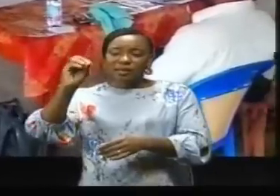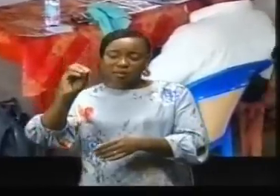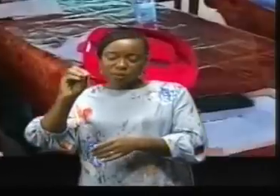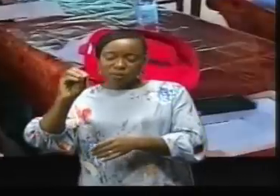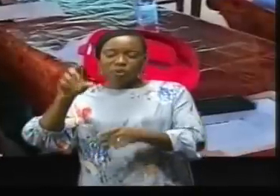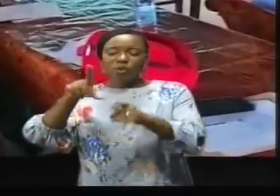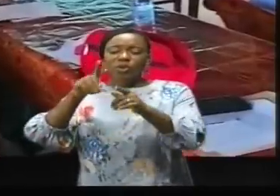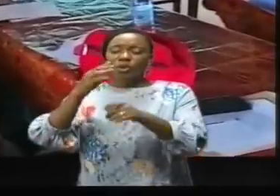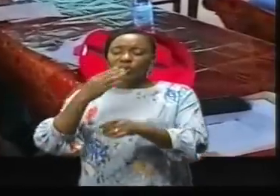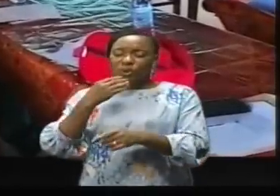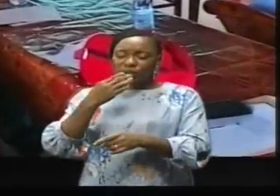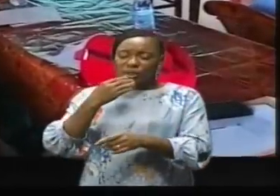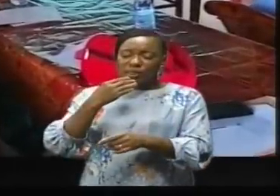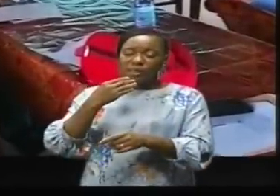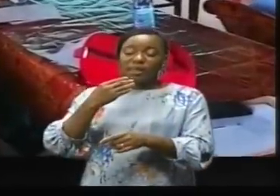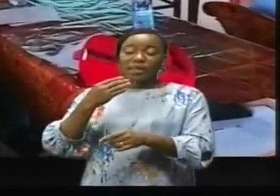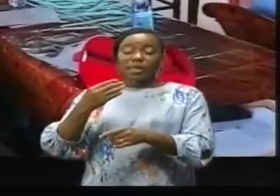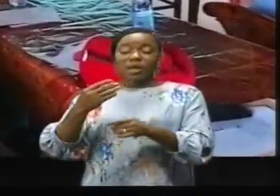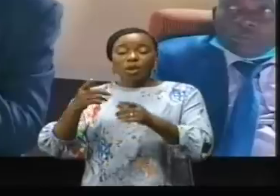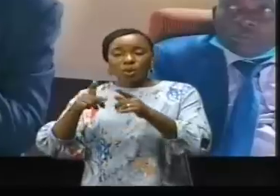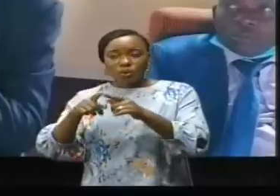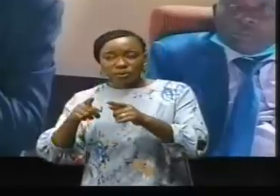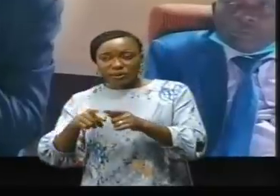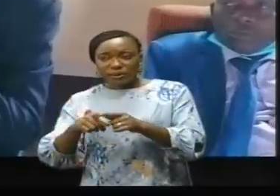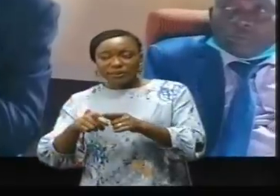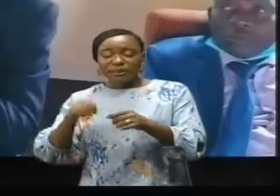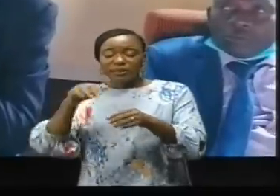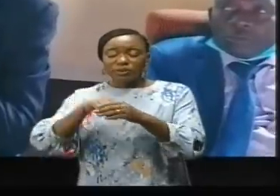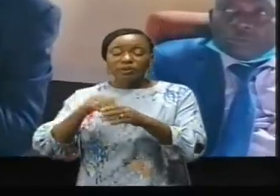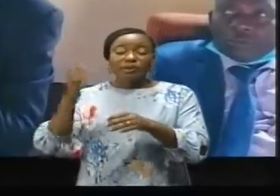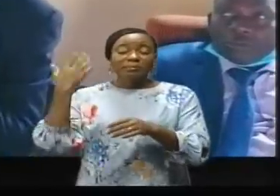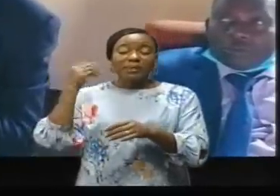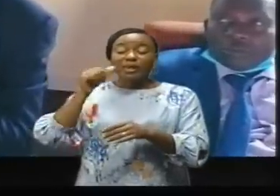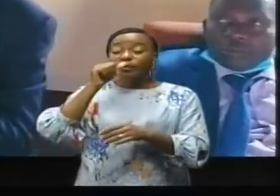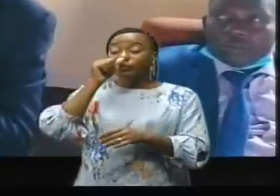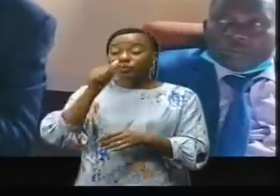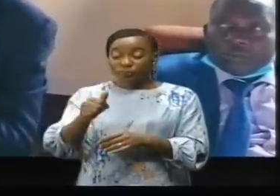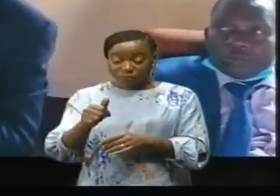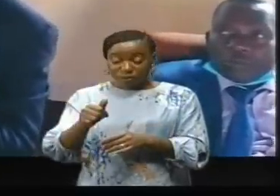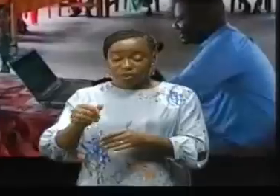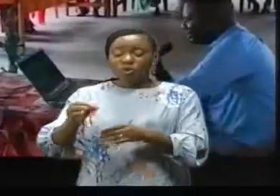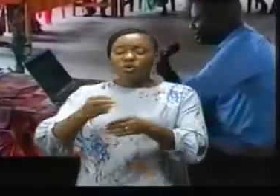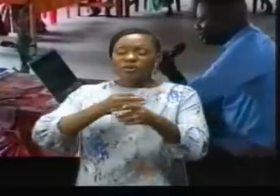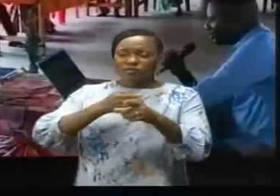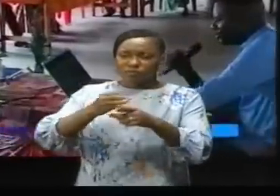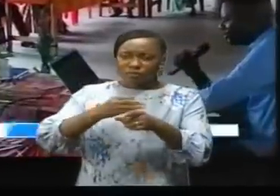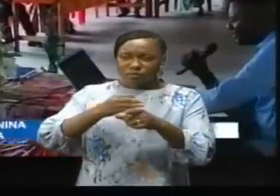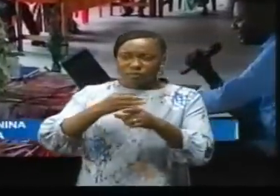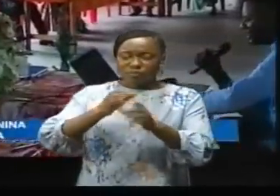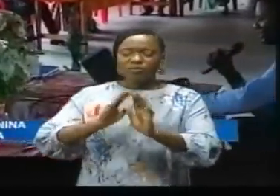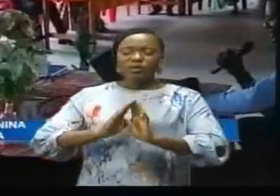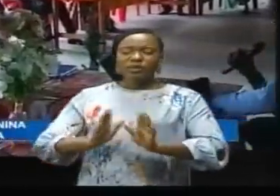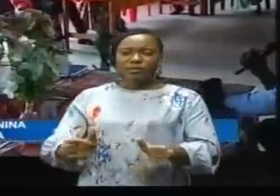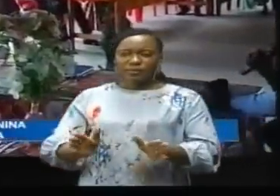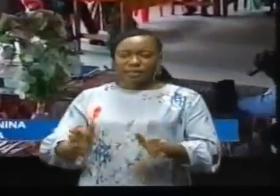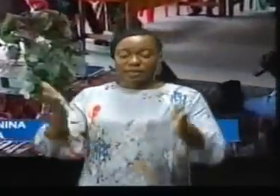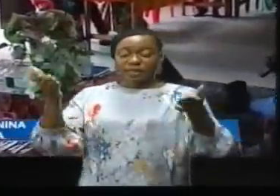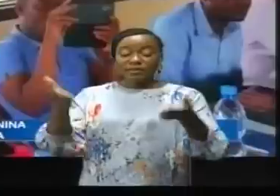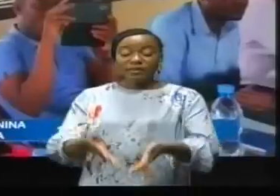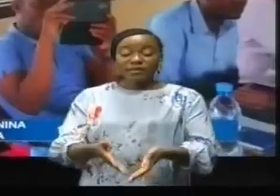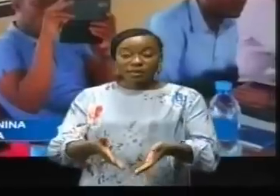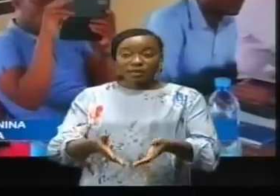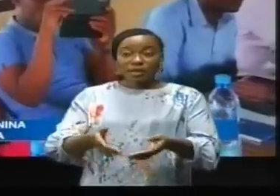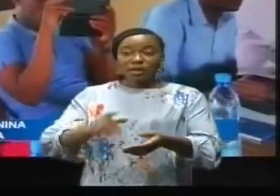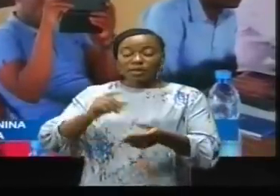Maïndombé et la Tchopo, initié par Trias à Inongo, chef-lieu de province, en présence du gouverneur intérimaire, Wilin